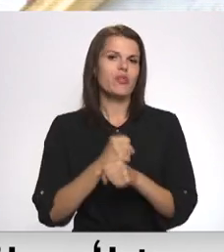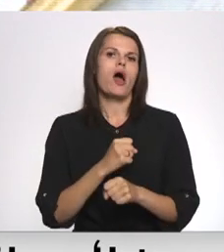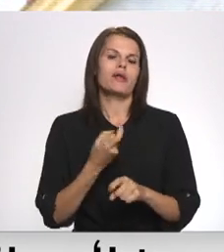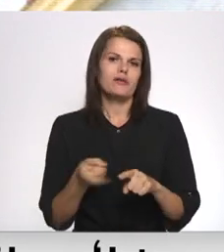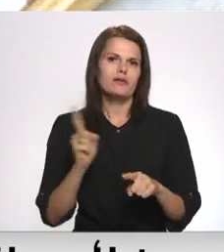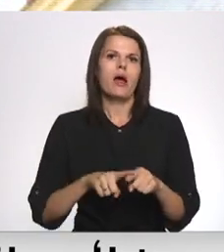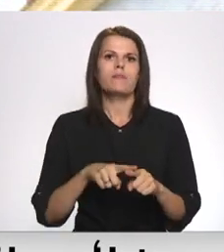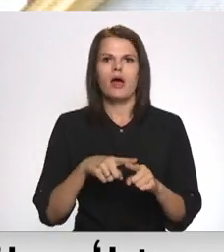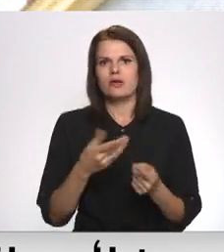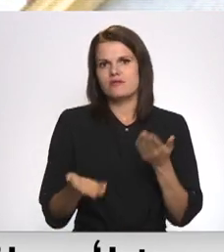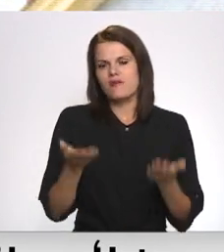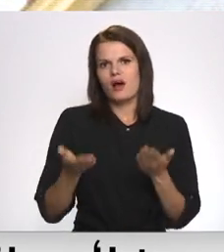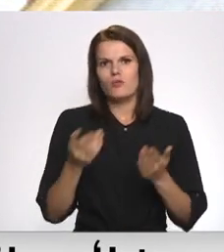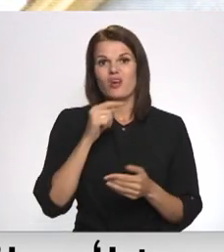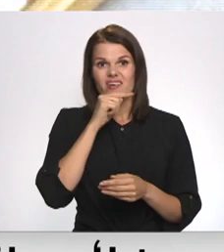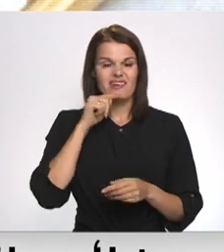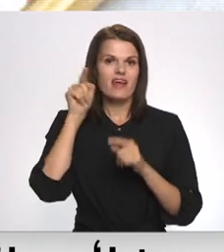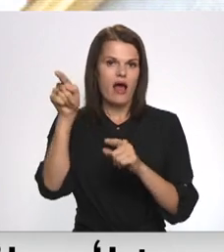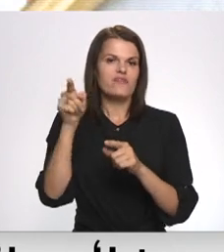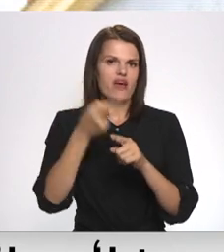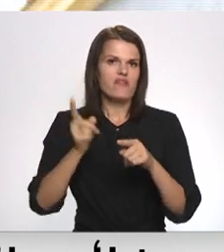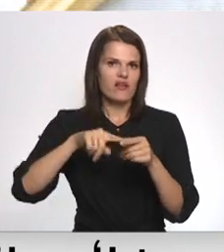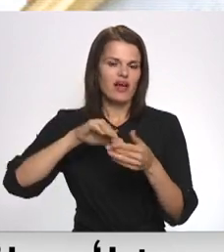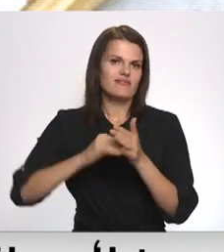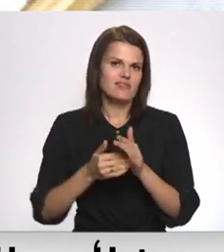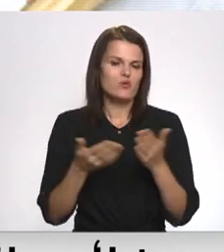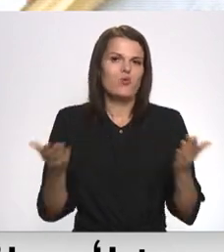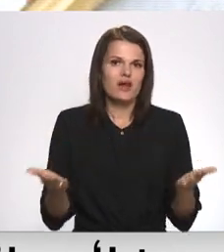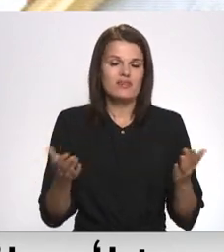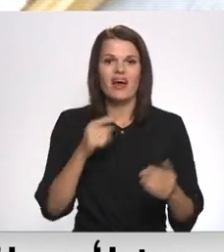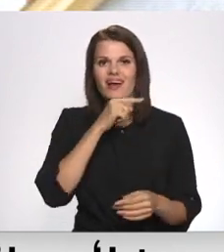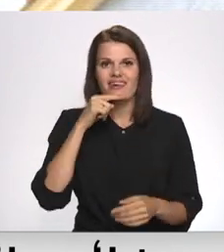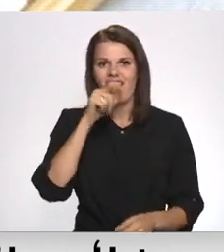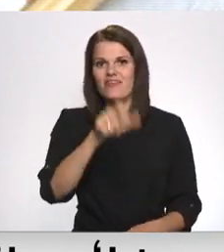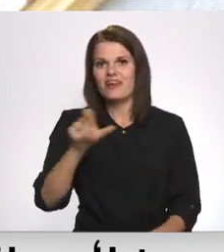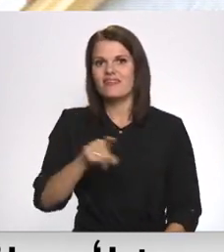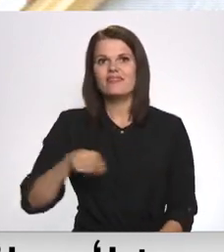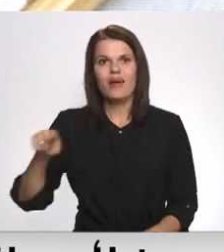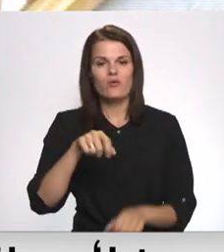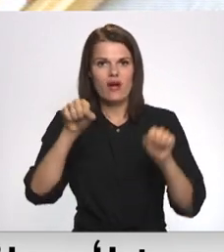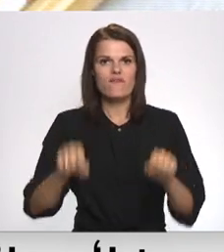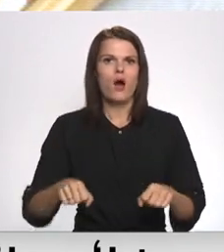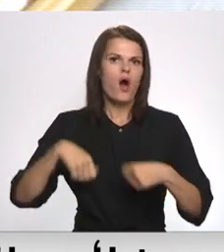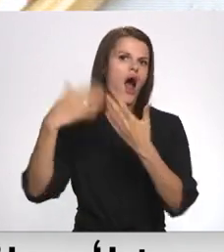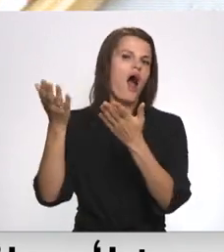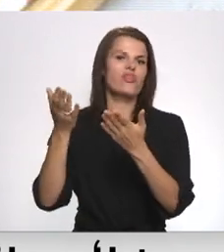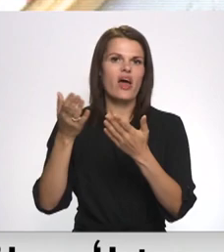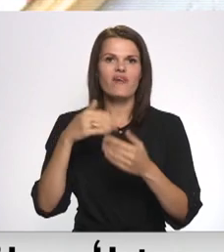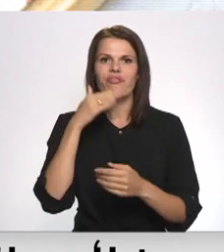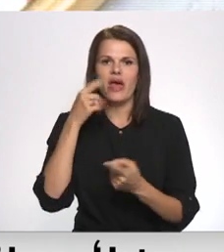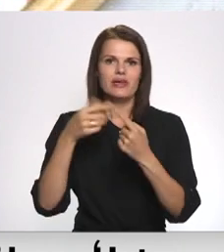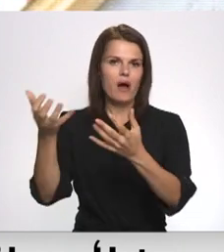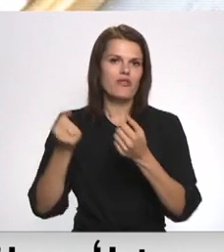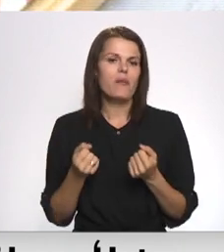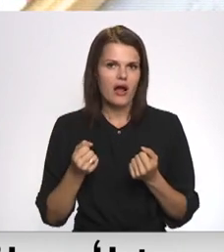varbūt arī Krievija ir tur, kur viņi ir. Ka Krievijas tautā šo vāru ir atdevusi un negrib ņemt